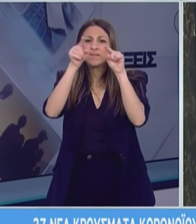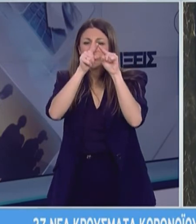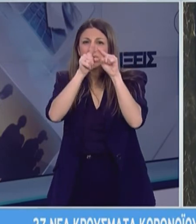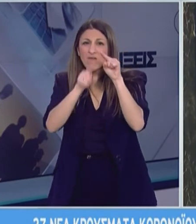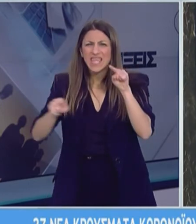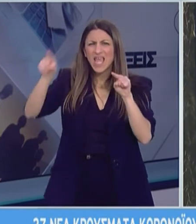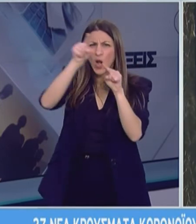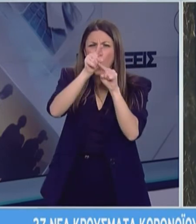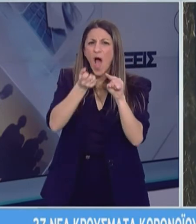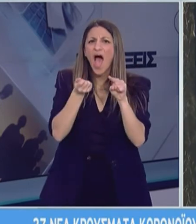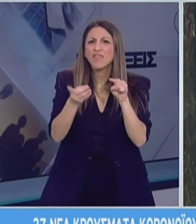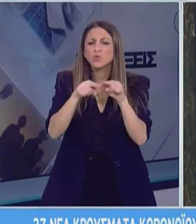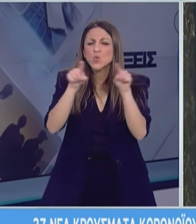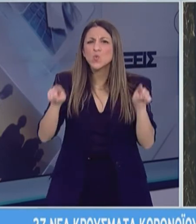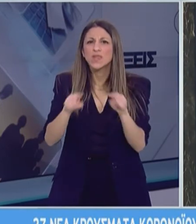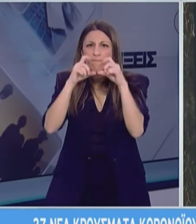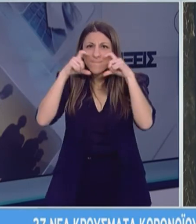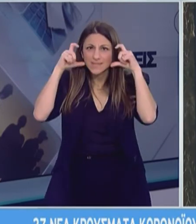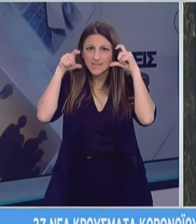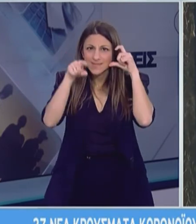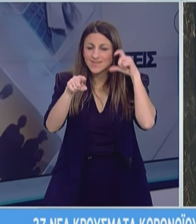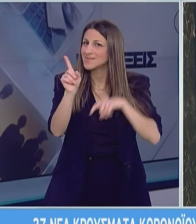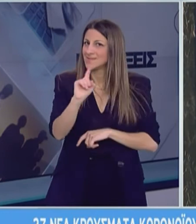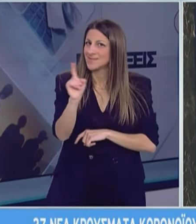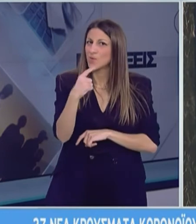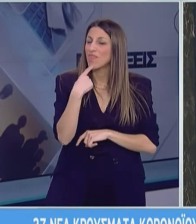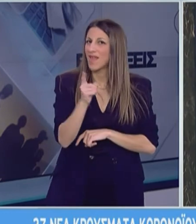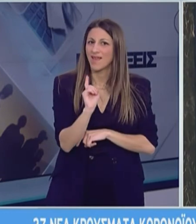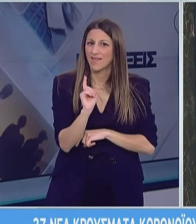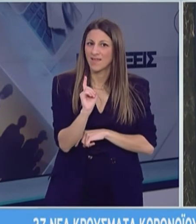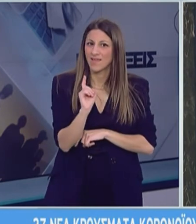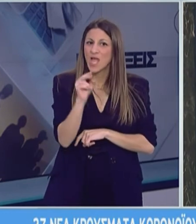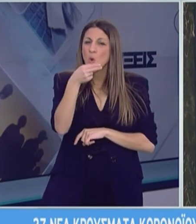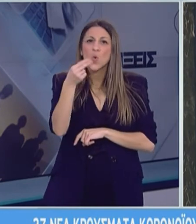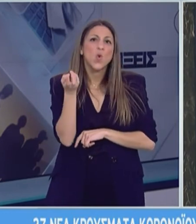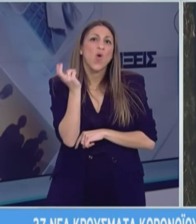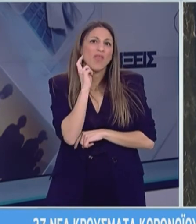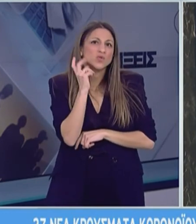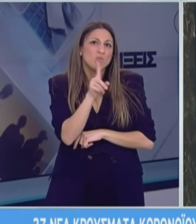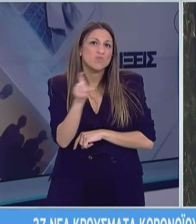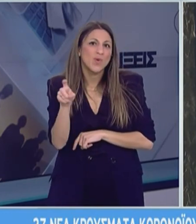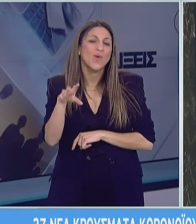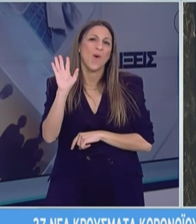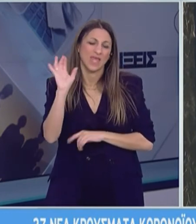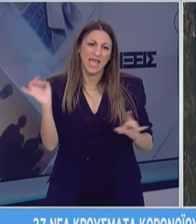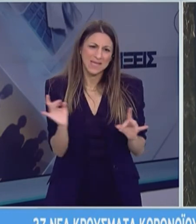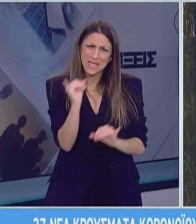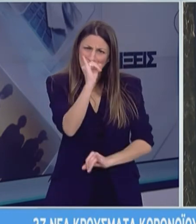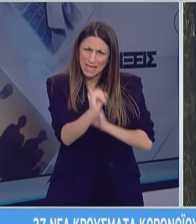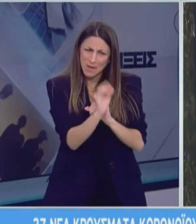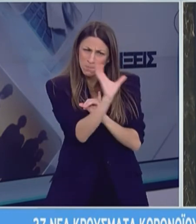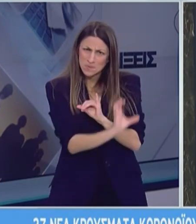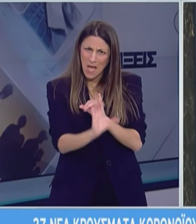ο αριθμός αυτός σε καμία περίπτωση δεν αναφέρεται στον κωδικό του προϊόντος. Μία απλή αναζήτηση στο διαδίκτυο